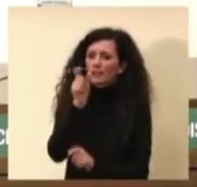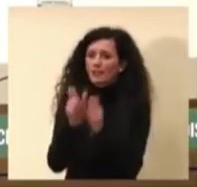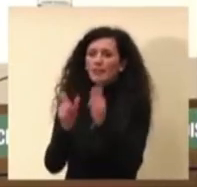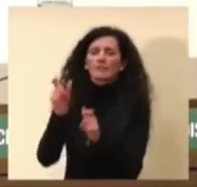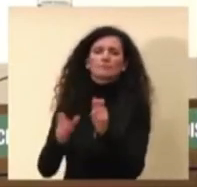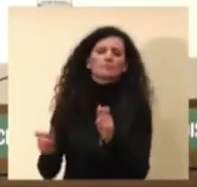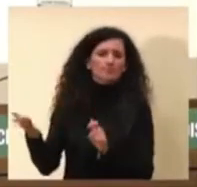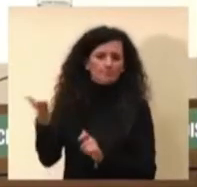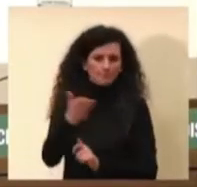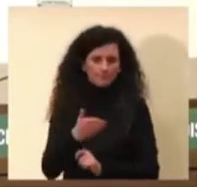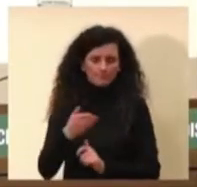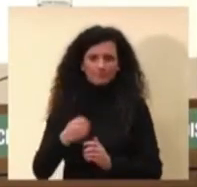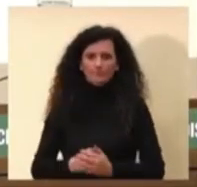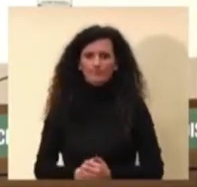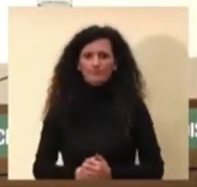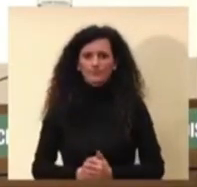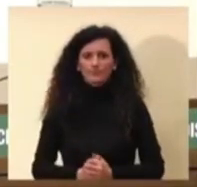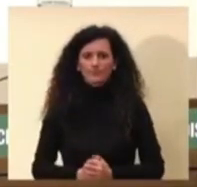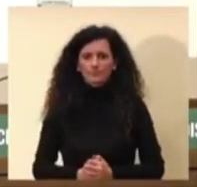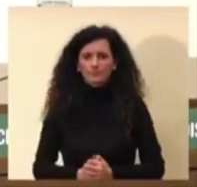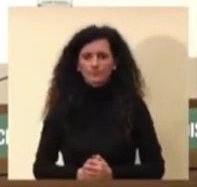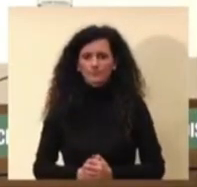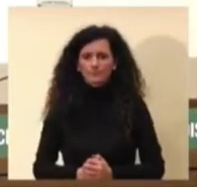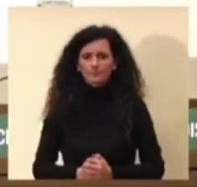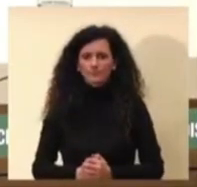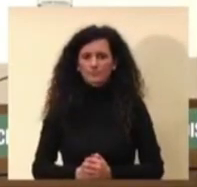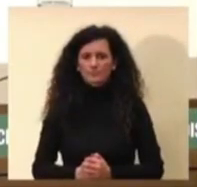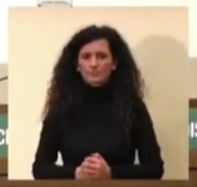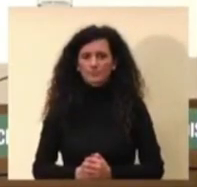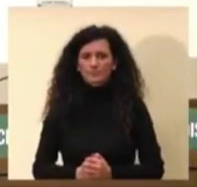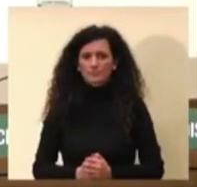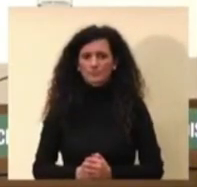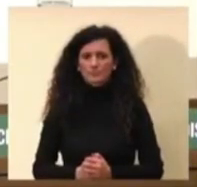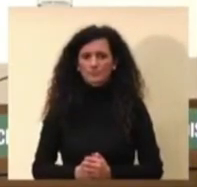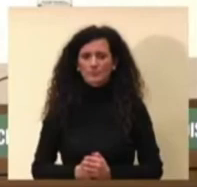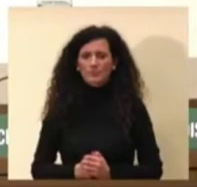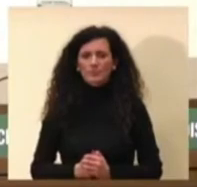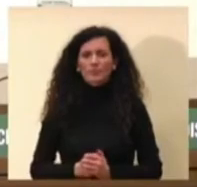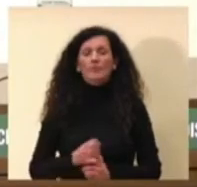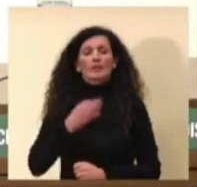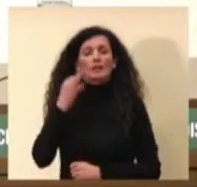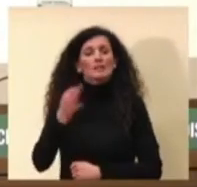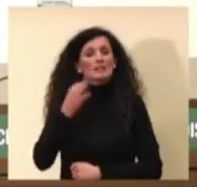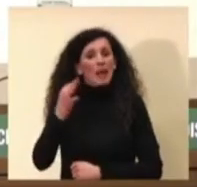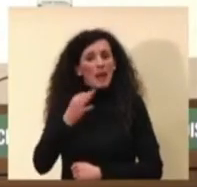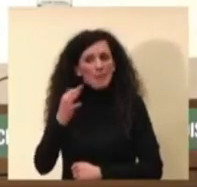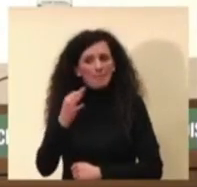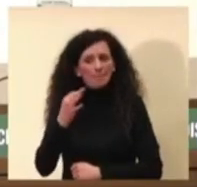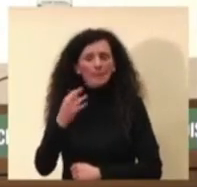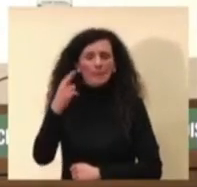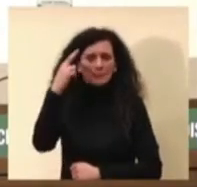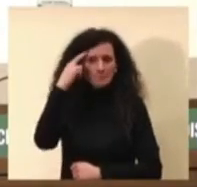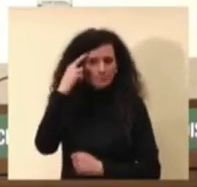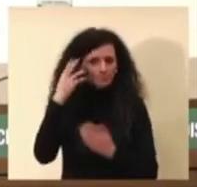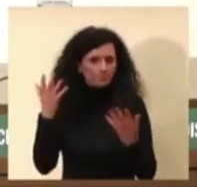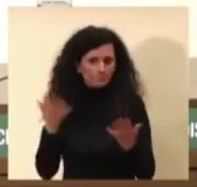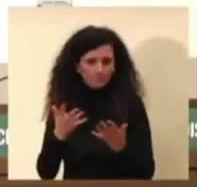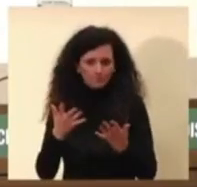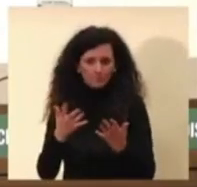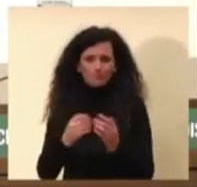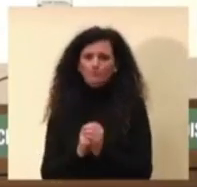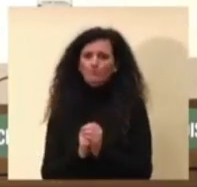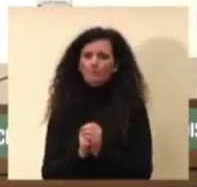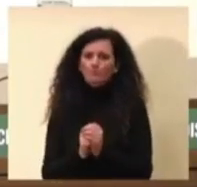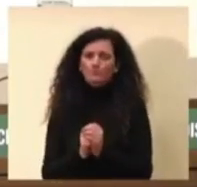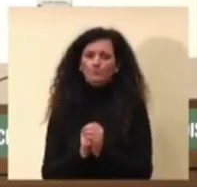vaccinati, tenendo conto che oltre alla variabile di cui ho appena fatto menzione, cioè